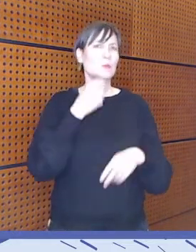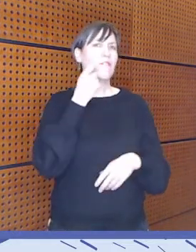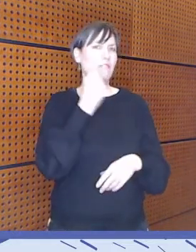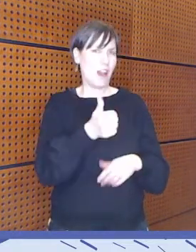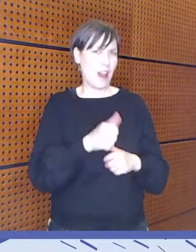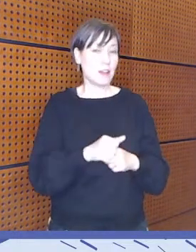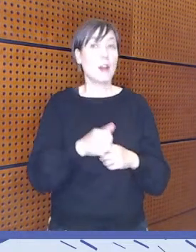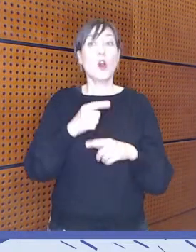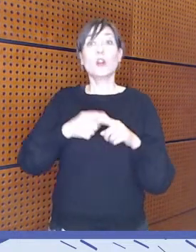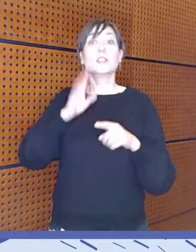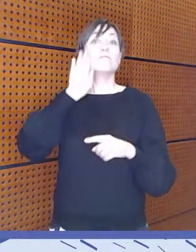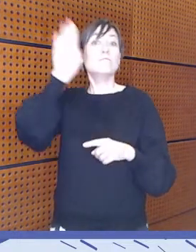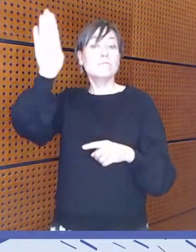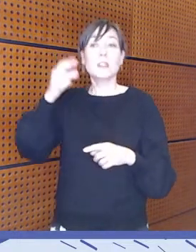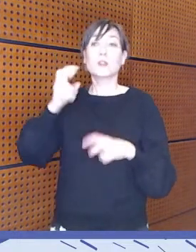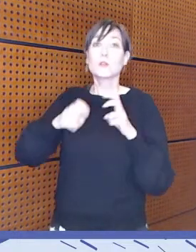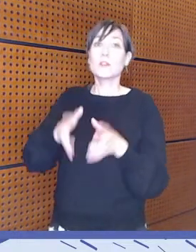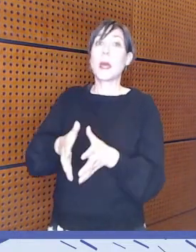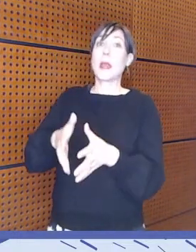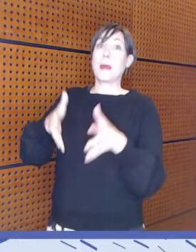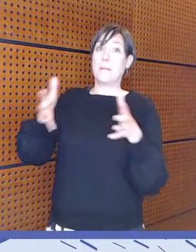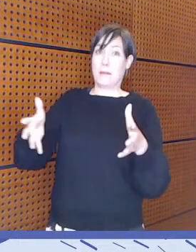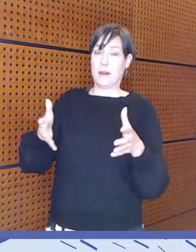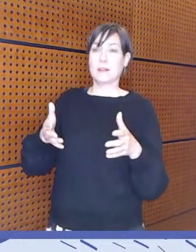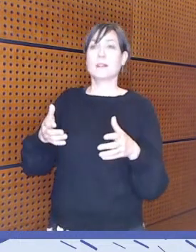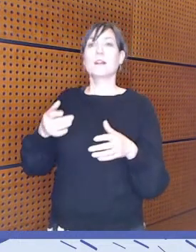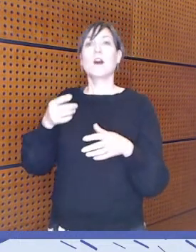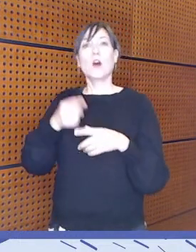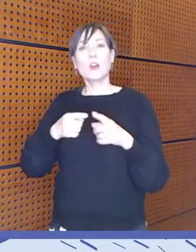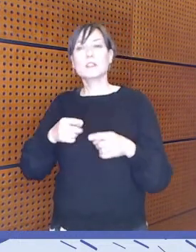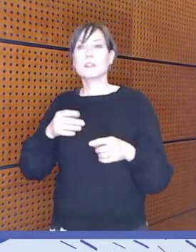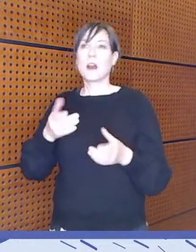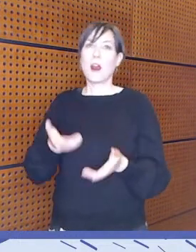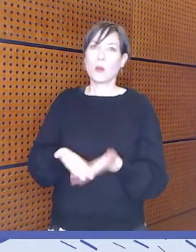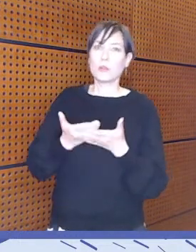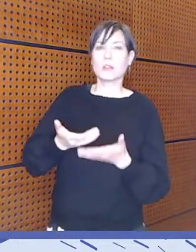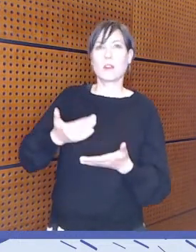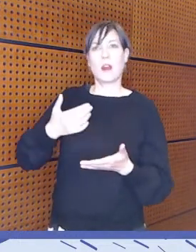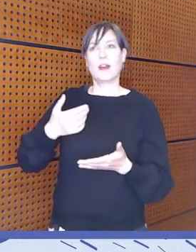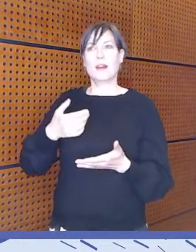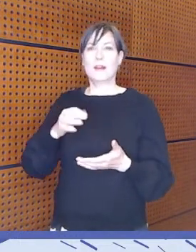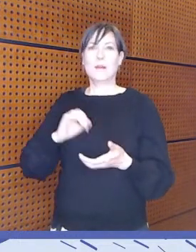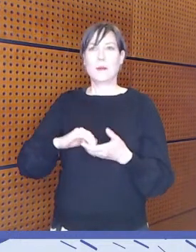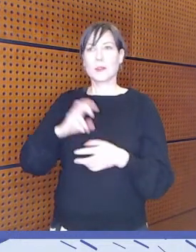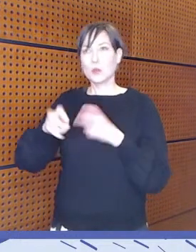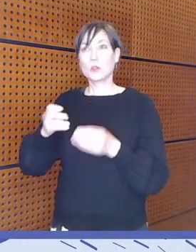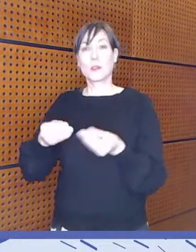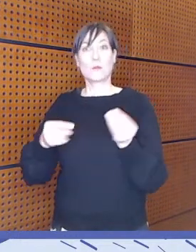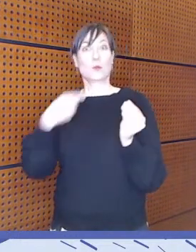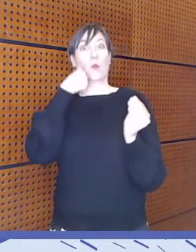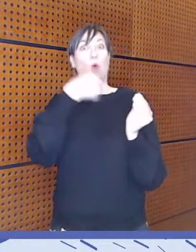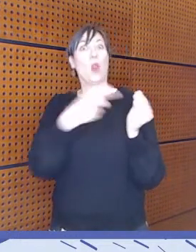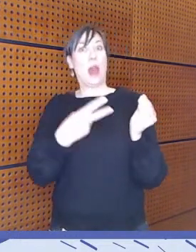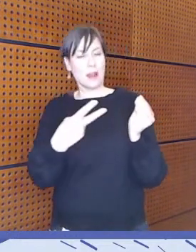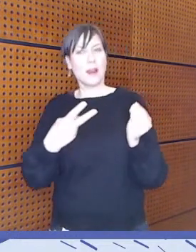kohdentamaan ja sanottamaan sitä omaa toimintaa. Ja se olisi jonkinlainen tuki, johon nojata, kun sitä toimintaa suunnitellaan.